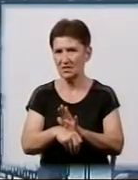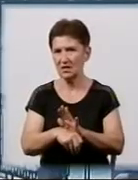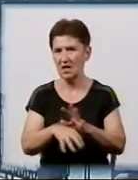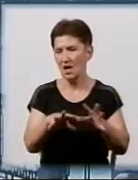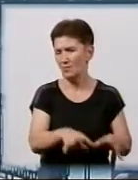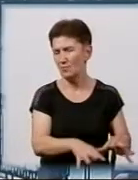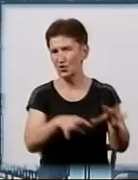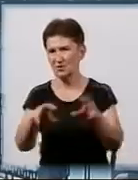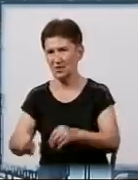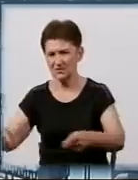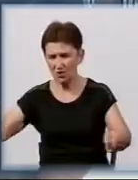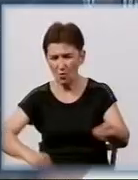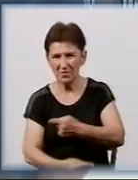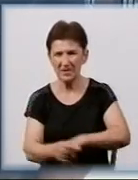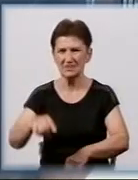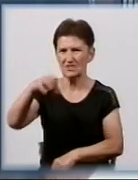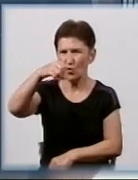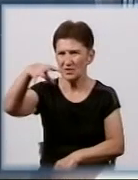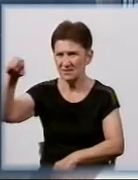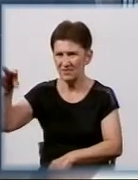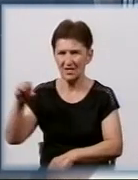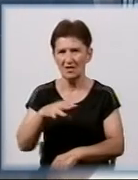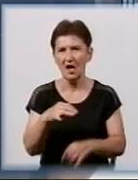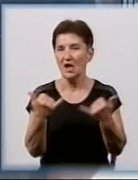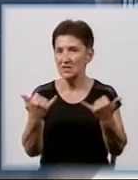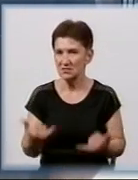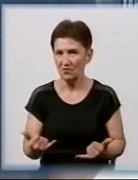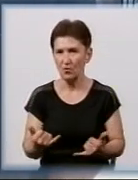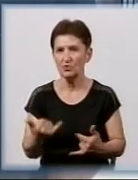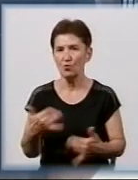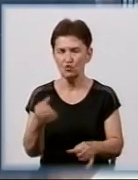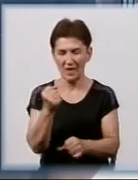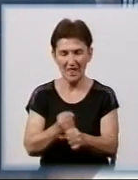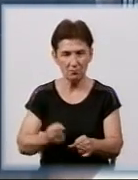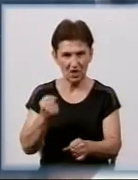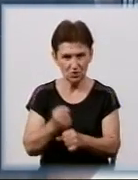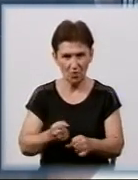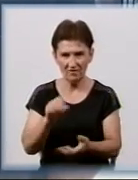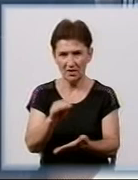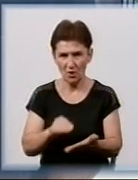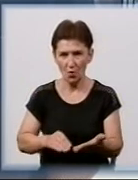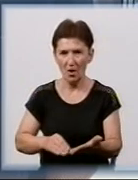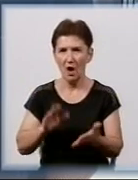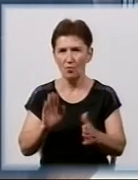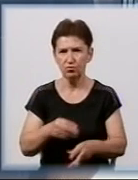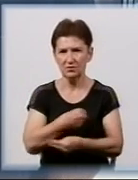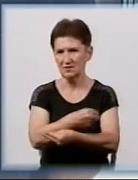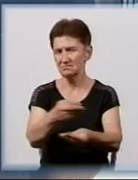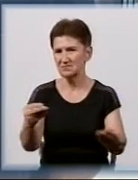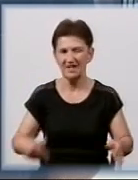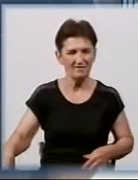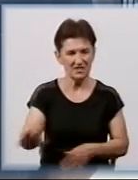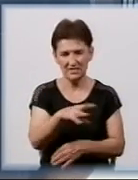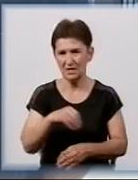комунікації, освітлення. Сьогодні вже таке технічне завдання напрацьовано. Воно буде надано всім членам робочої групи.